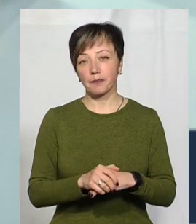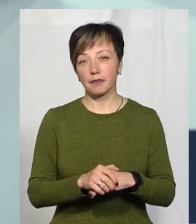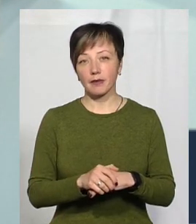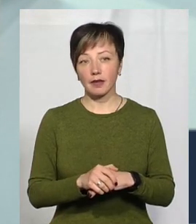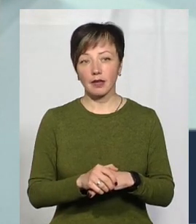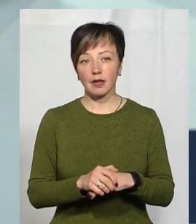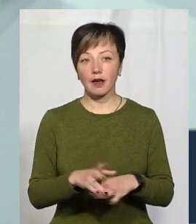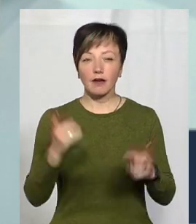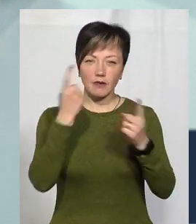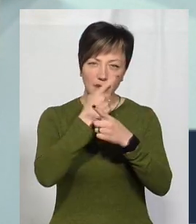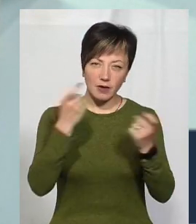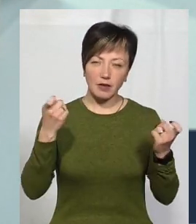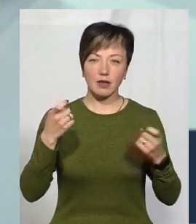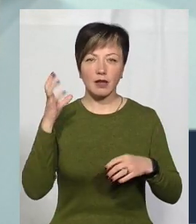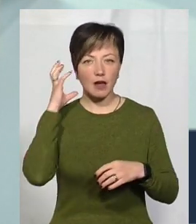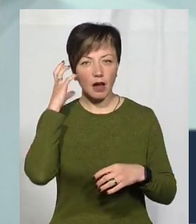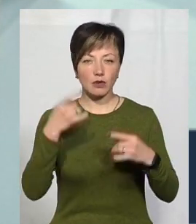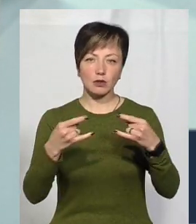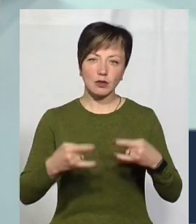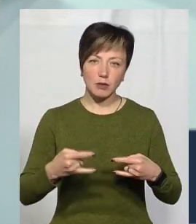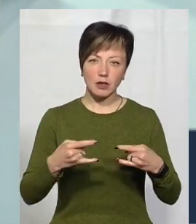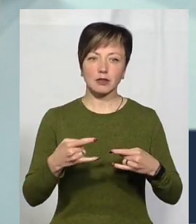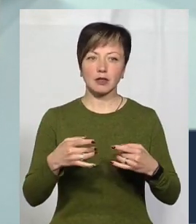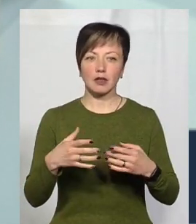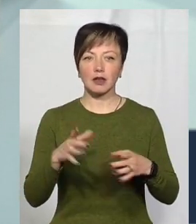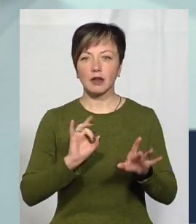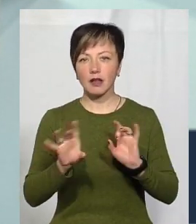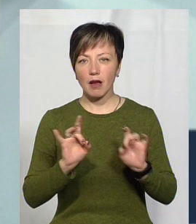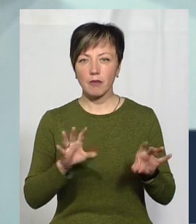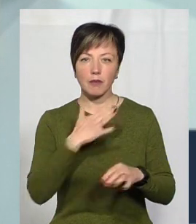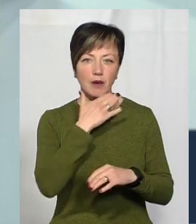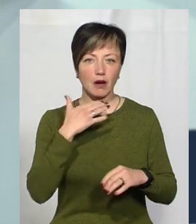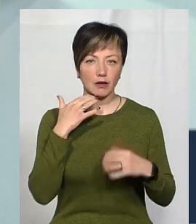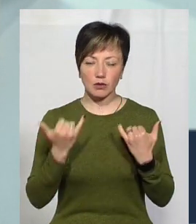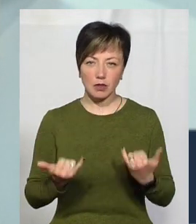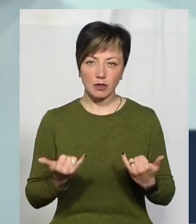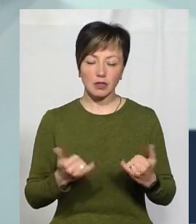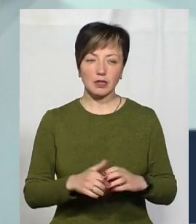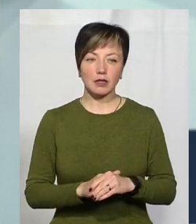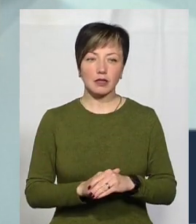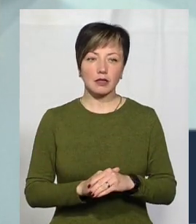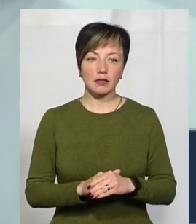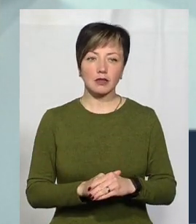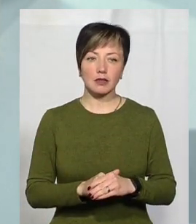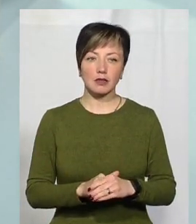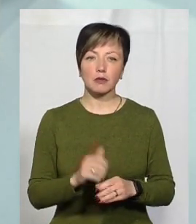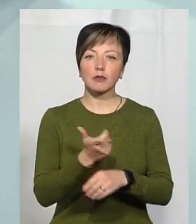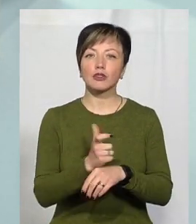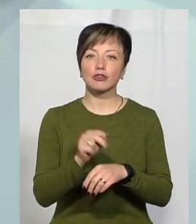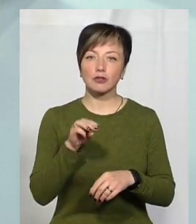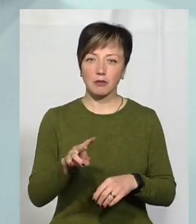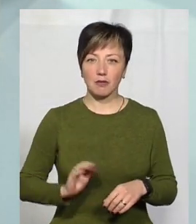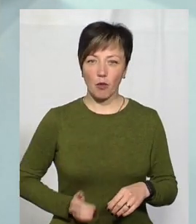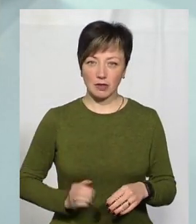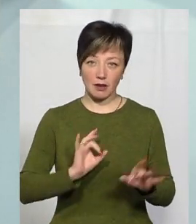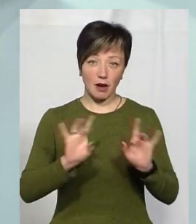звучать в ефірах, радіо, телебачення, на вулиці реклами досить багато. Більше, мабуть, чим комерційної